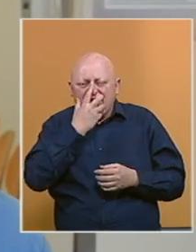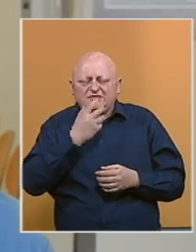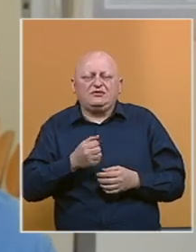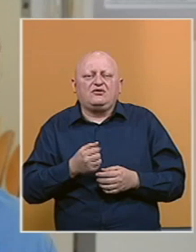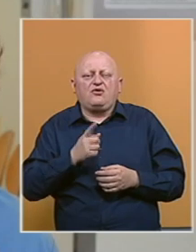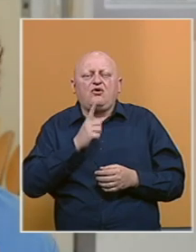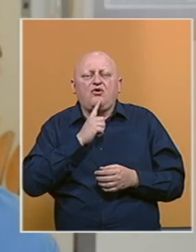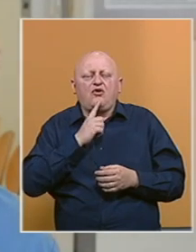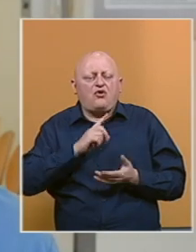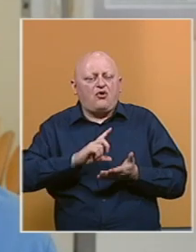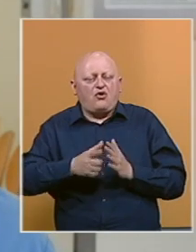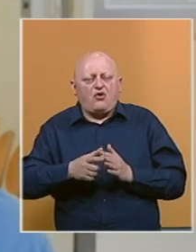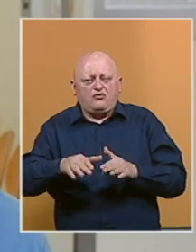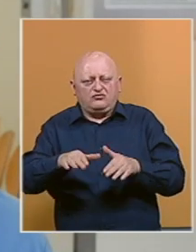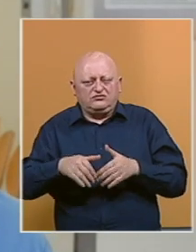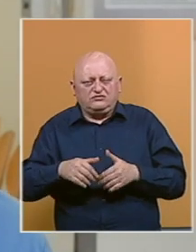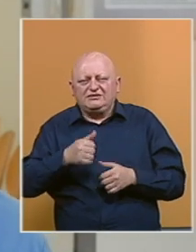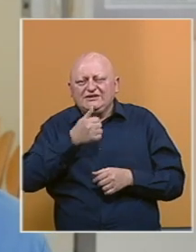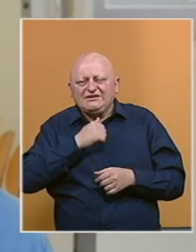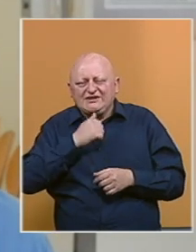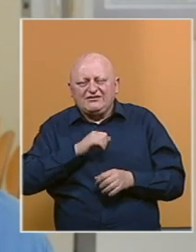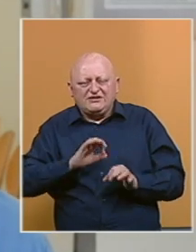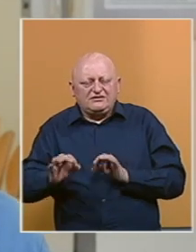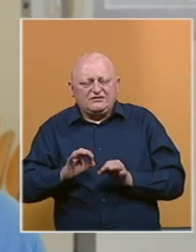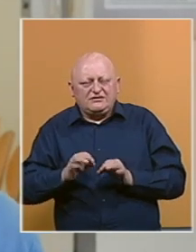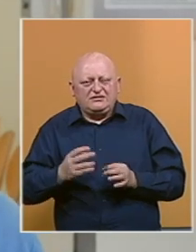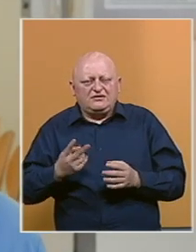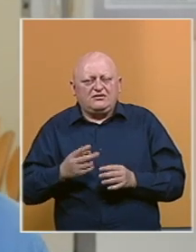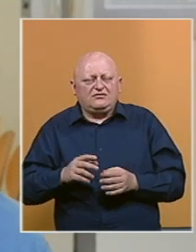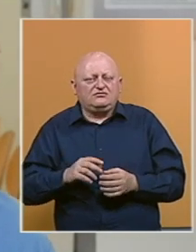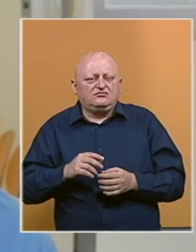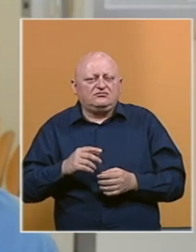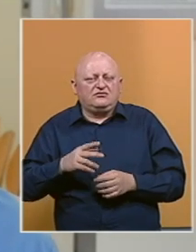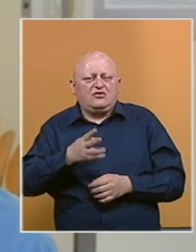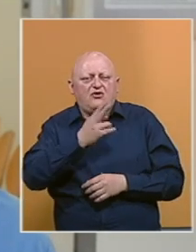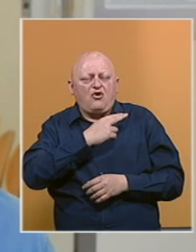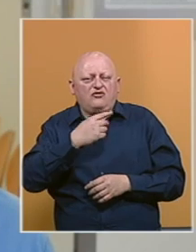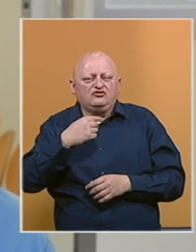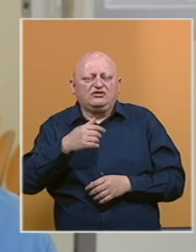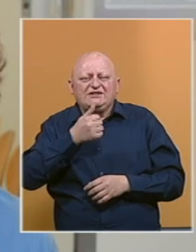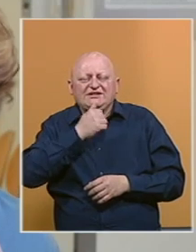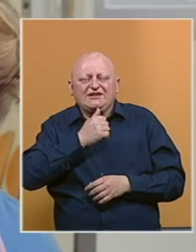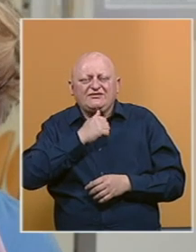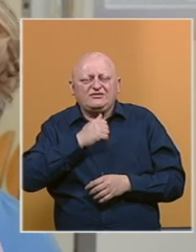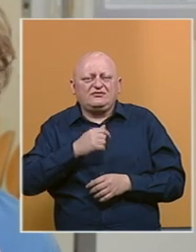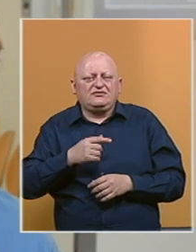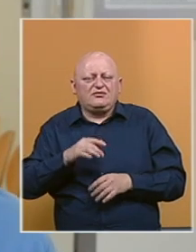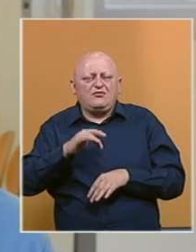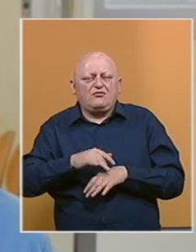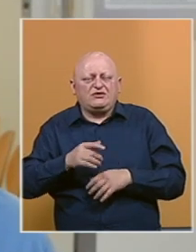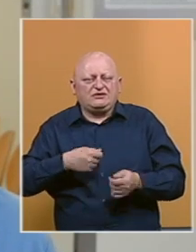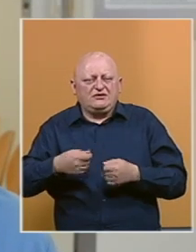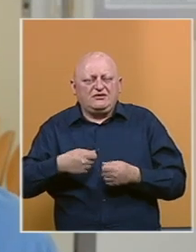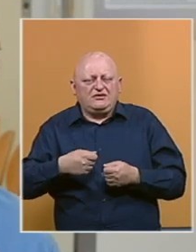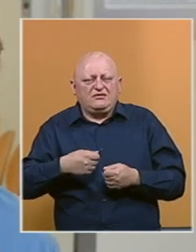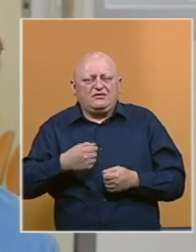koji su odmah po prijemu servisirani i kalibrisani od strane ovlaštenog servisera, a po pravi poruci proizvođača.